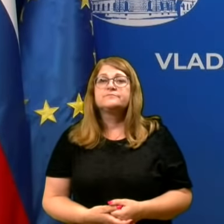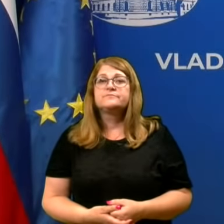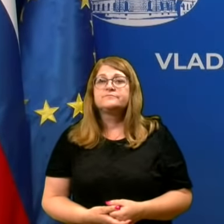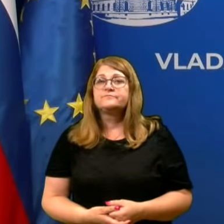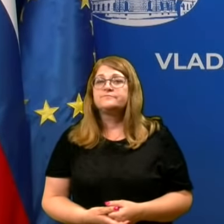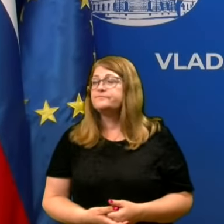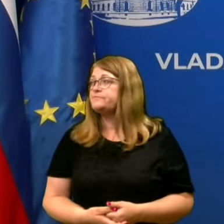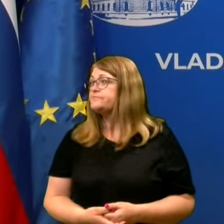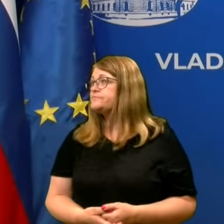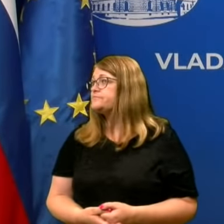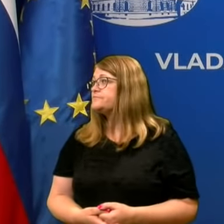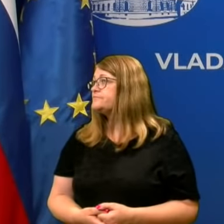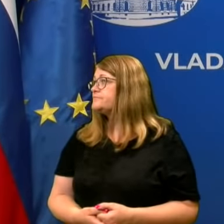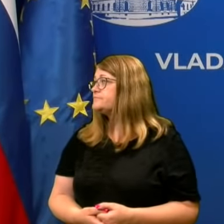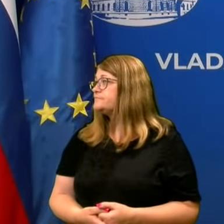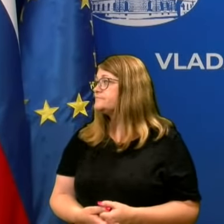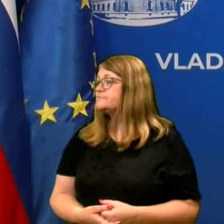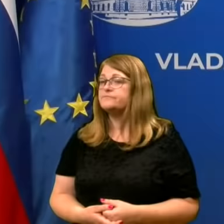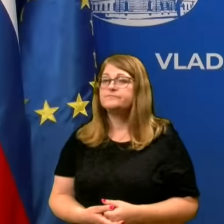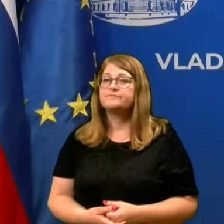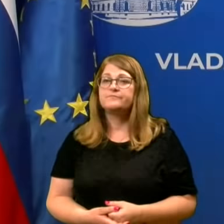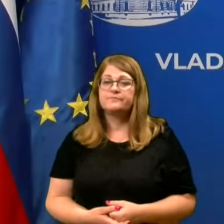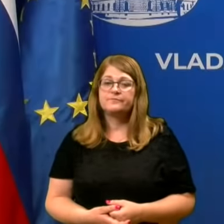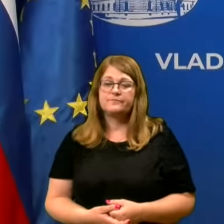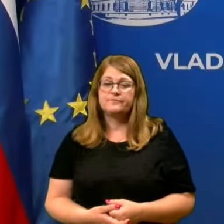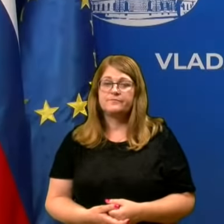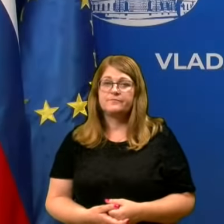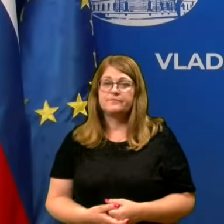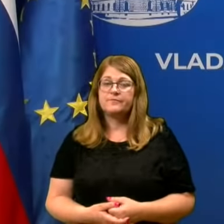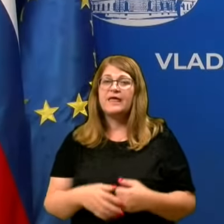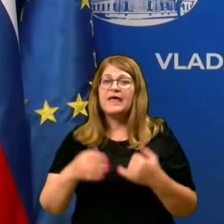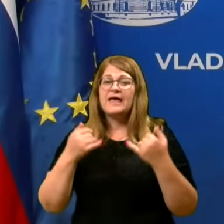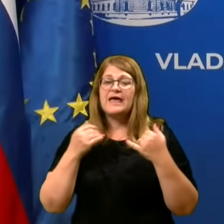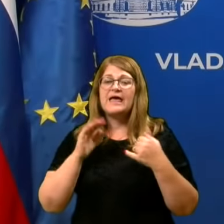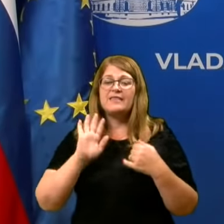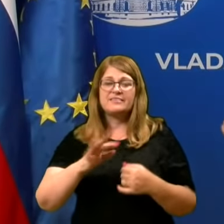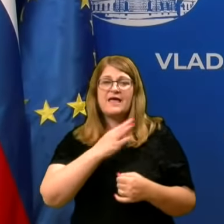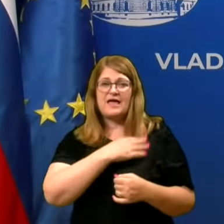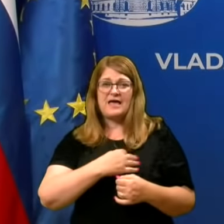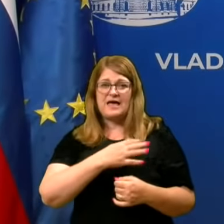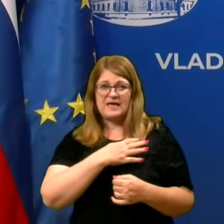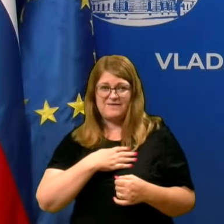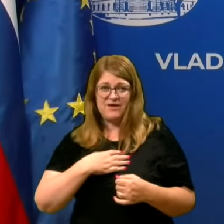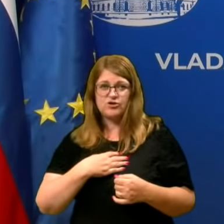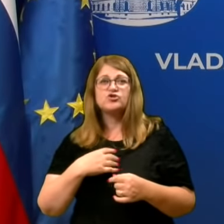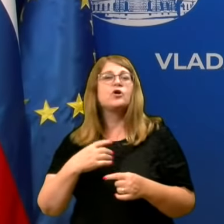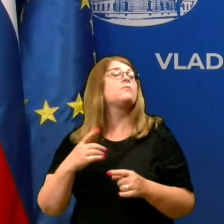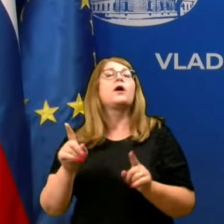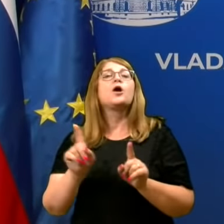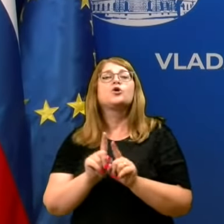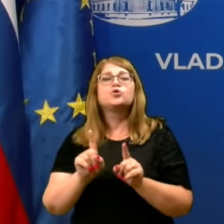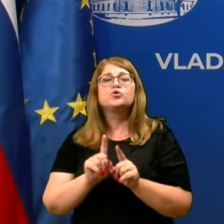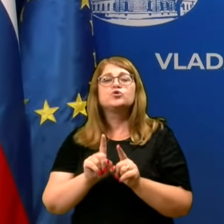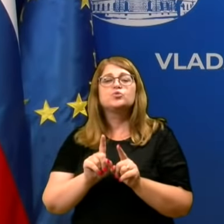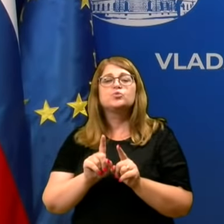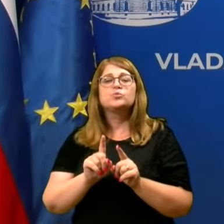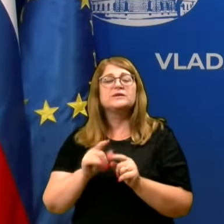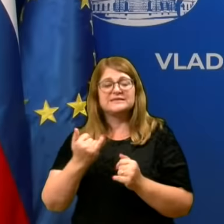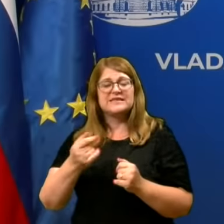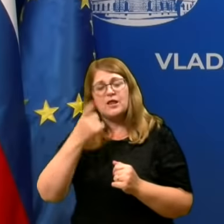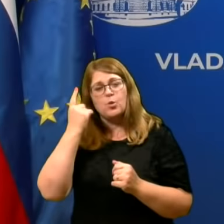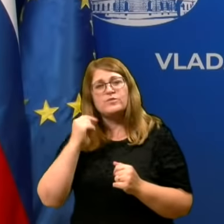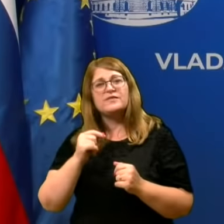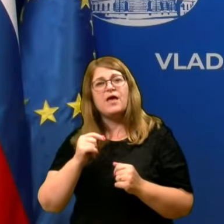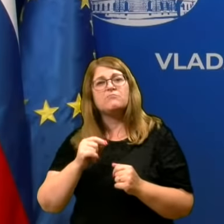Še eno vprašanje za gospoda Rozmana. Z dopusta na Hrvaškem se vrača tudi zaposlene iz bolnišnice, tudi vaše, kaj im svetujete, kaj od njih